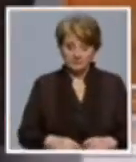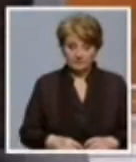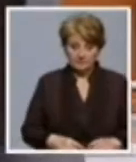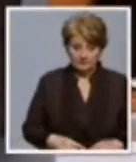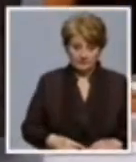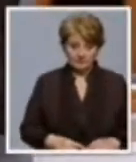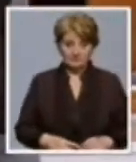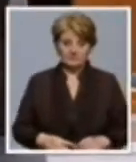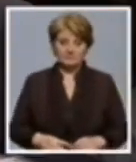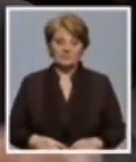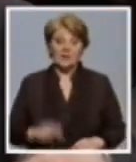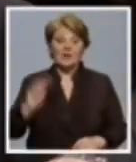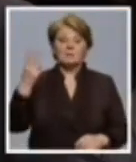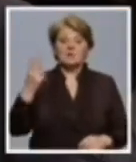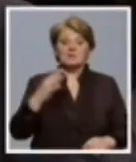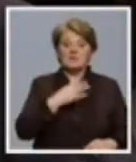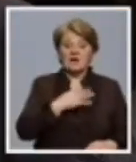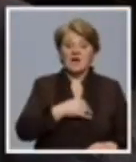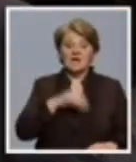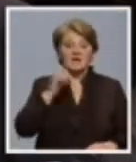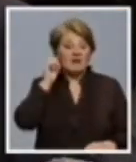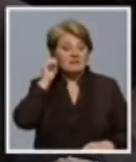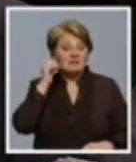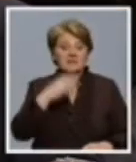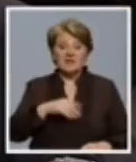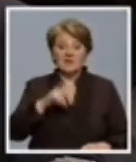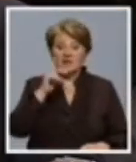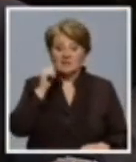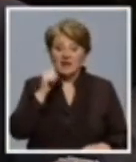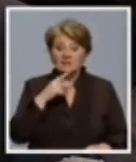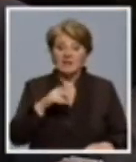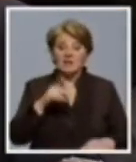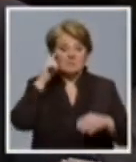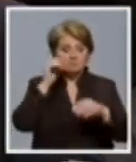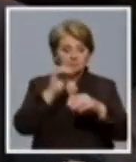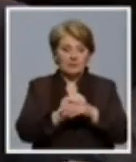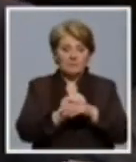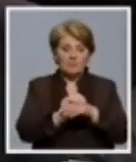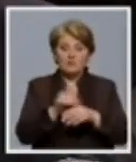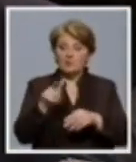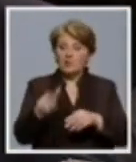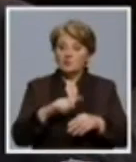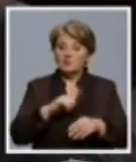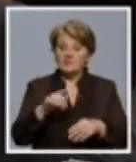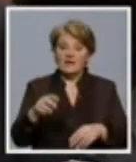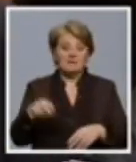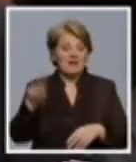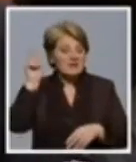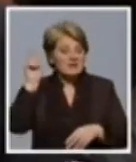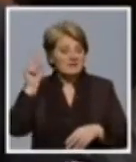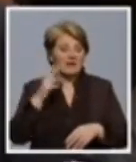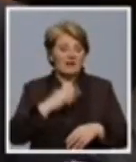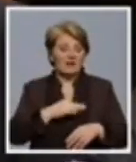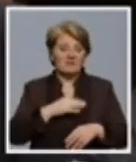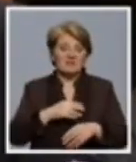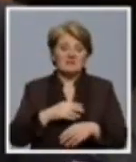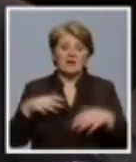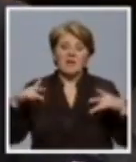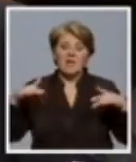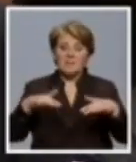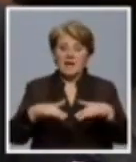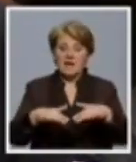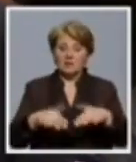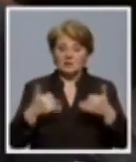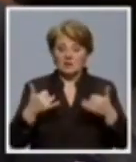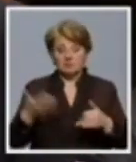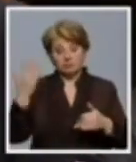dr. Ande Starčević. Pozivom sve Hrvatske i Hrvate u domovini u svijetu da prepoznaju one koji su do sada izdali Hrvatski narod, pa i u BiH ovih